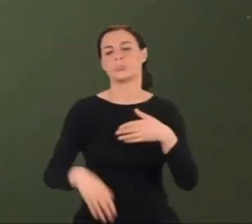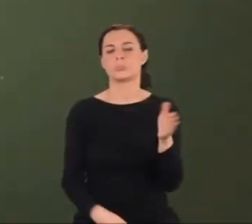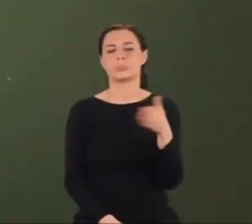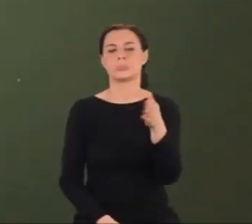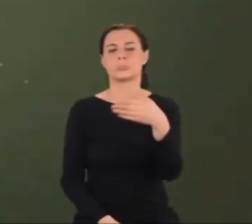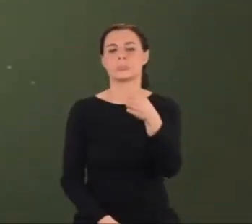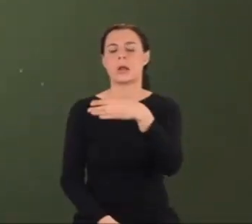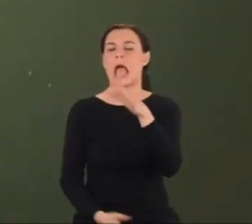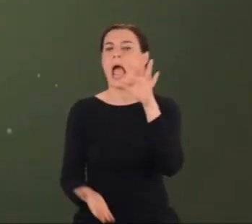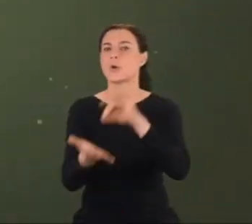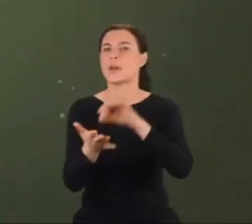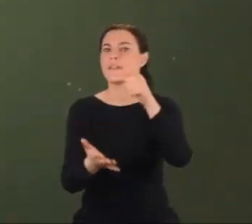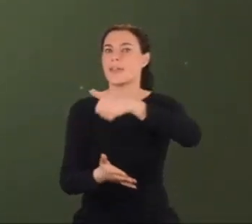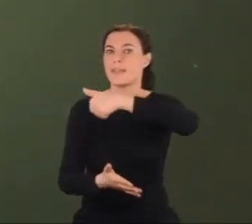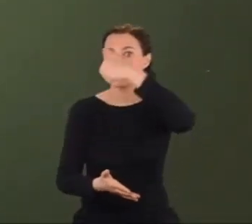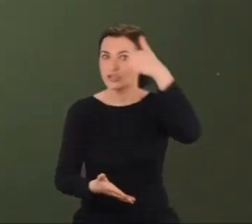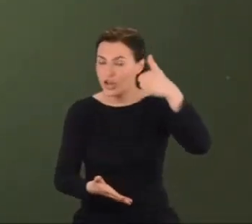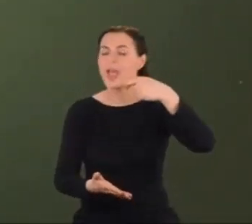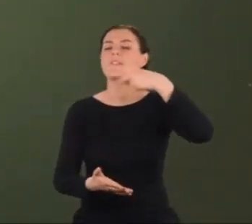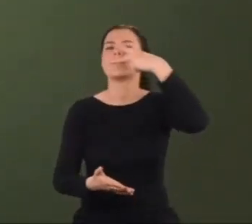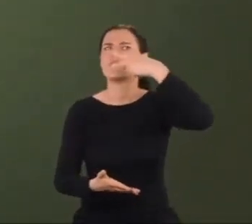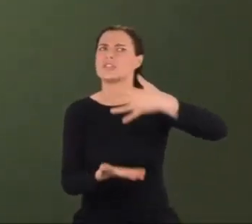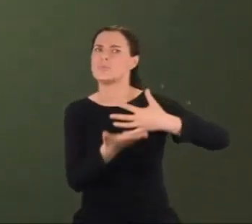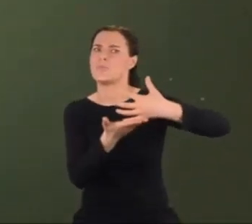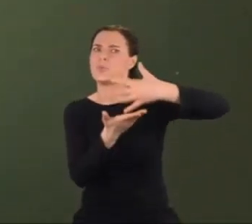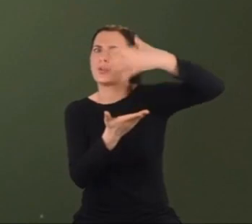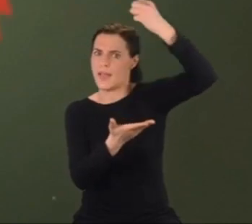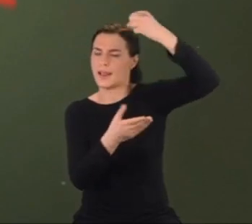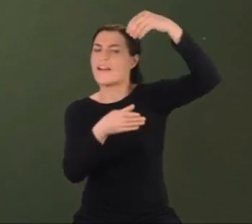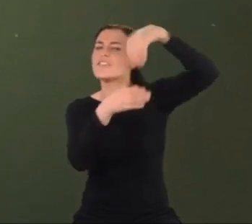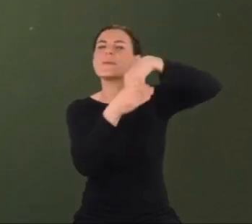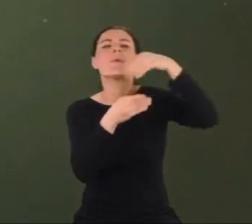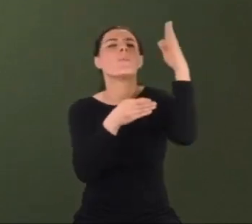Pewnego dnia ryba widzi pustą butelkę, w której zostało trochę powietrza.